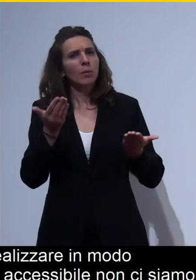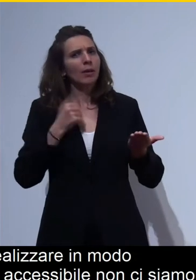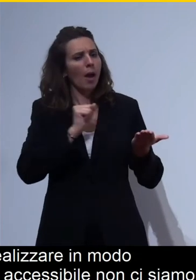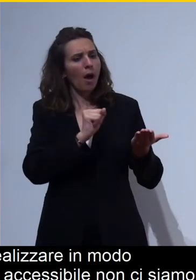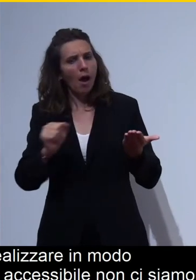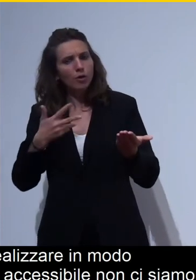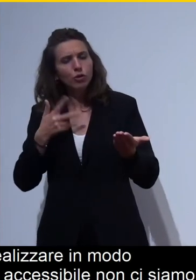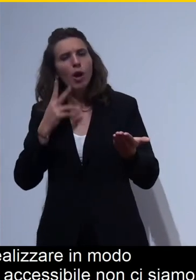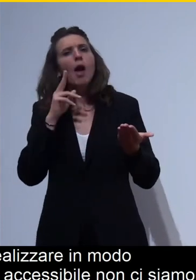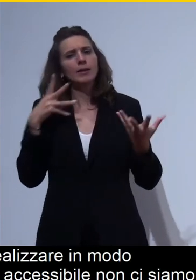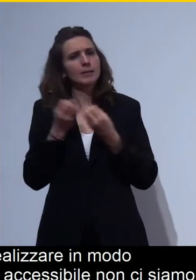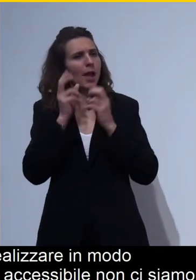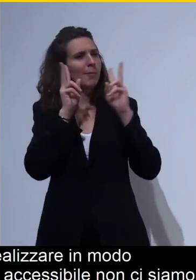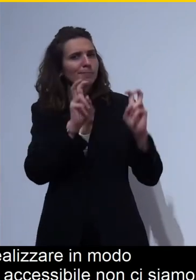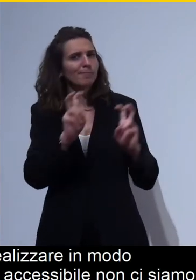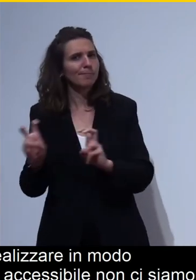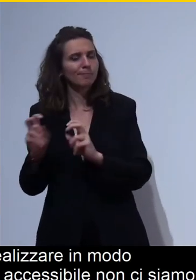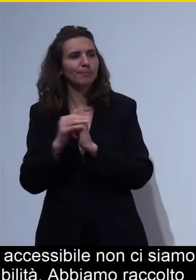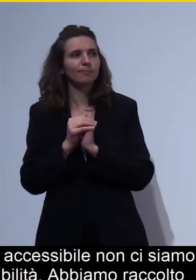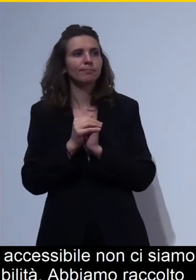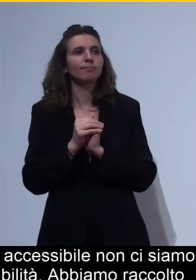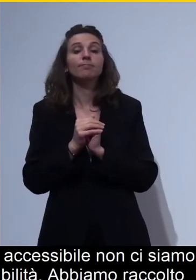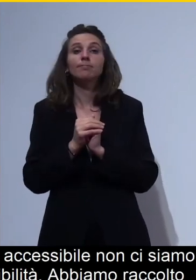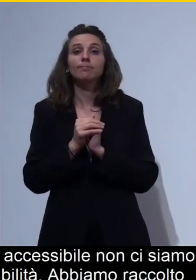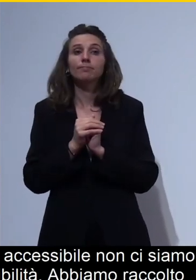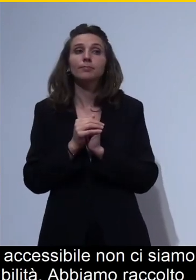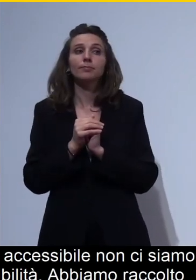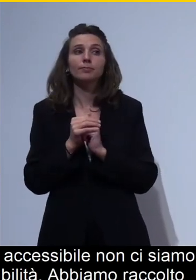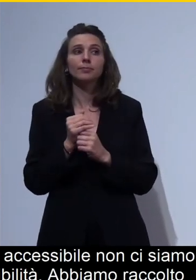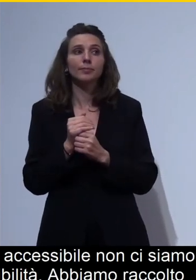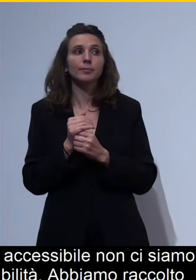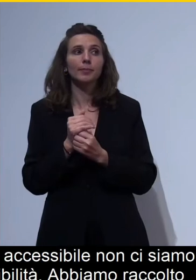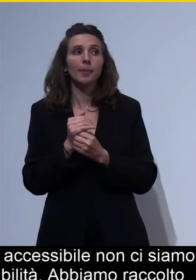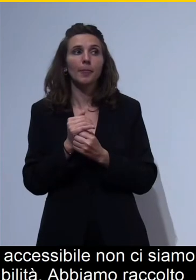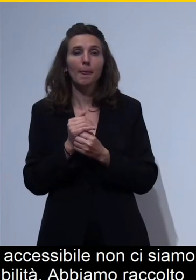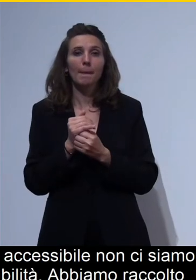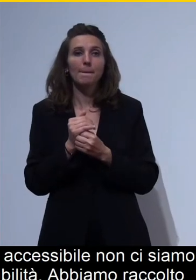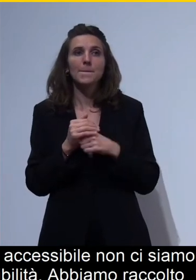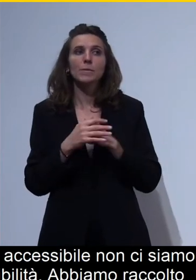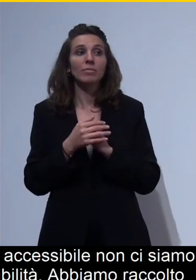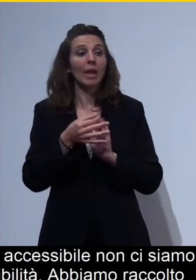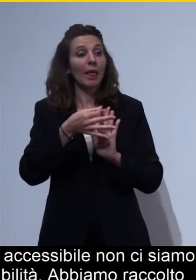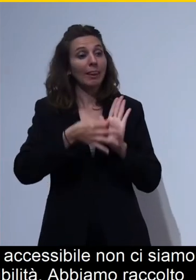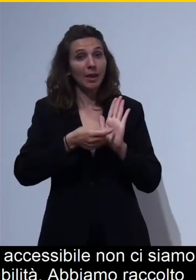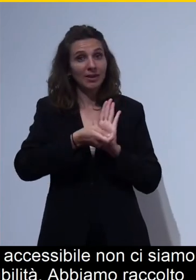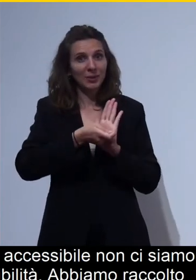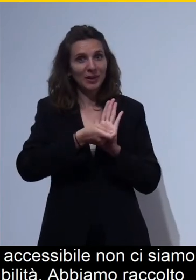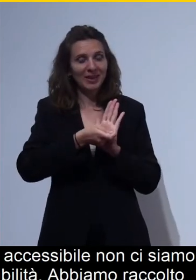fatto un estratto delle linee guida del V3C